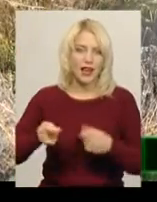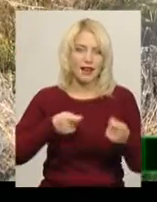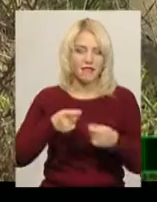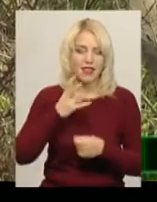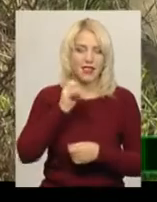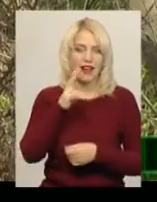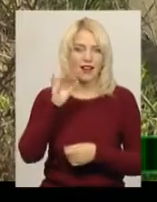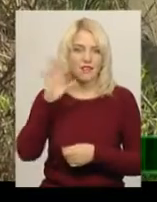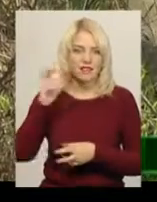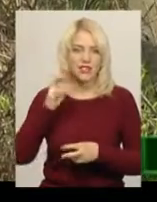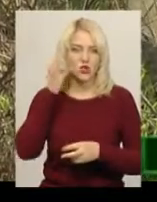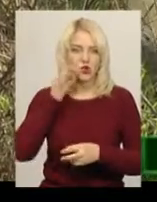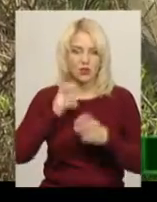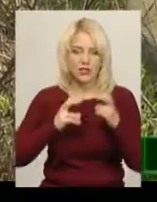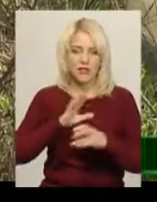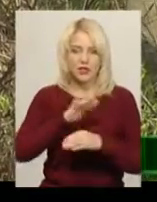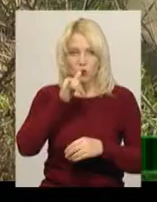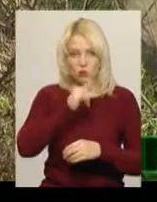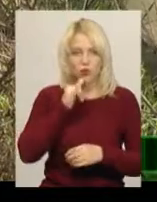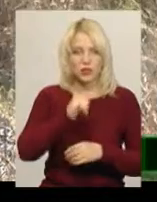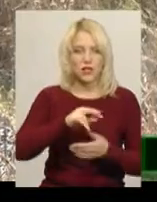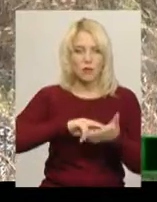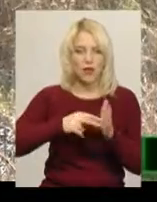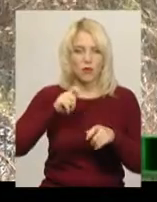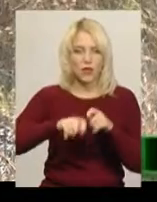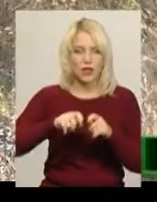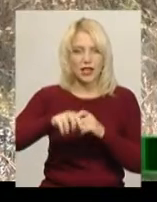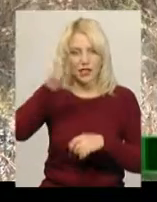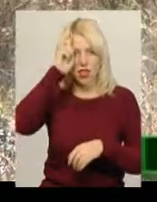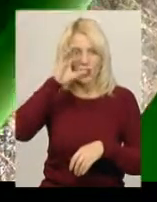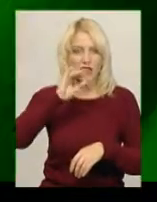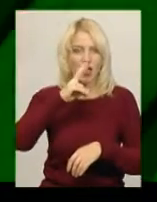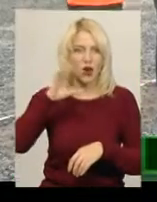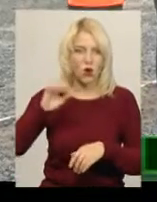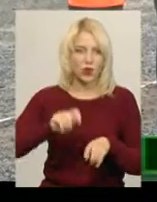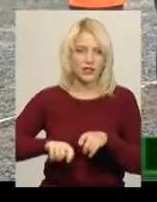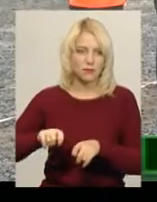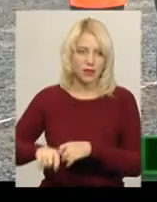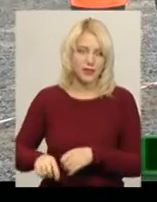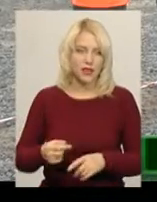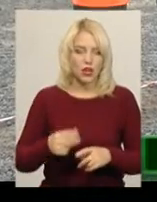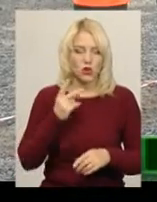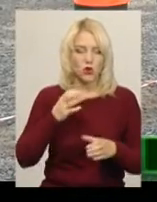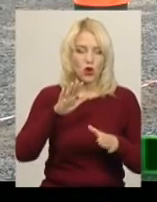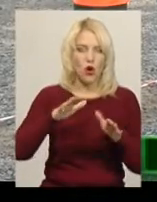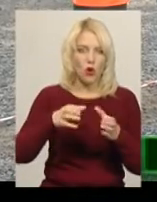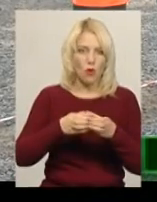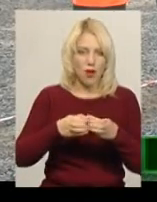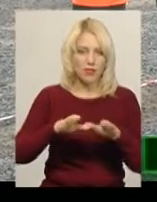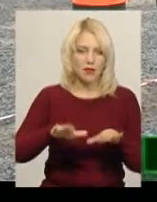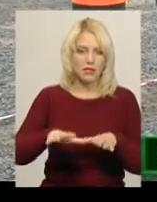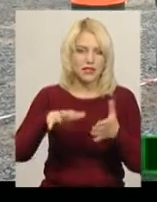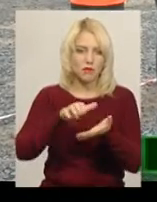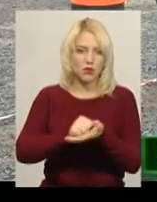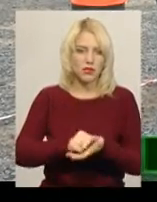заводу не допустило до планової перевірки працівників Державної екологічної інспекції у Хмельницькій області. Друге командне місце посіла Хмельницька